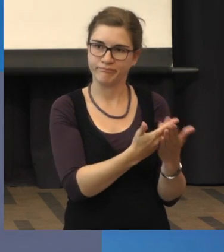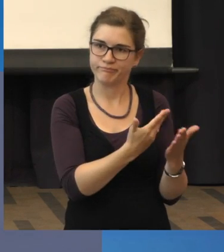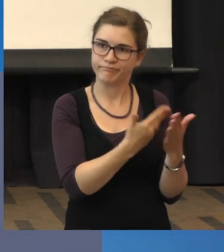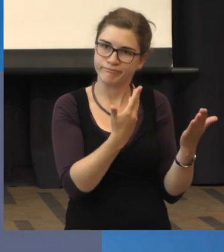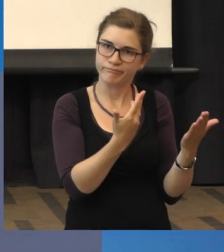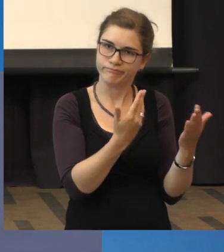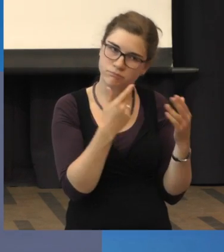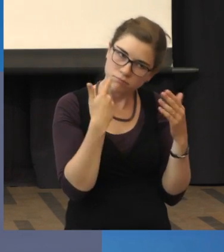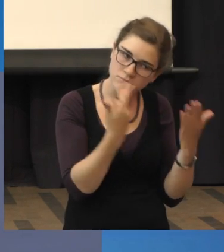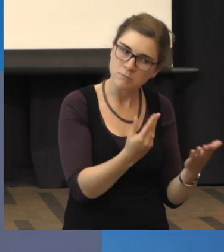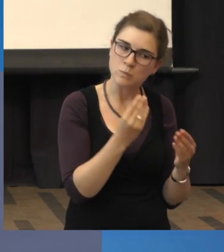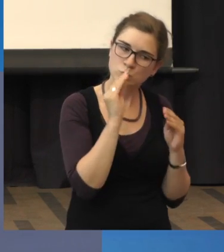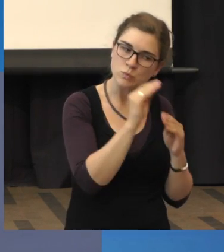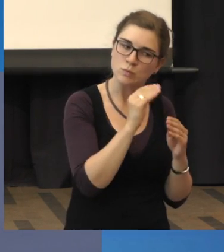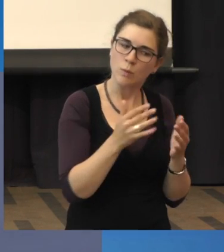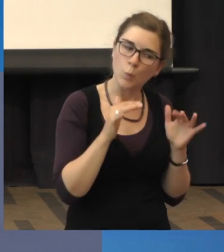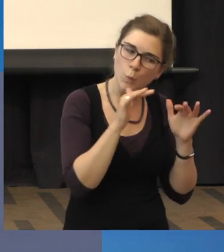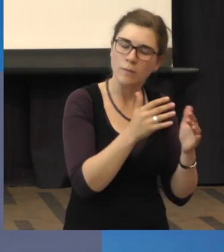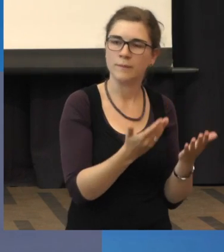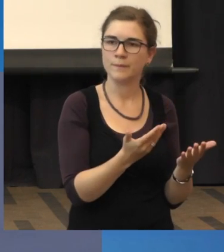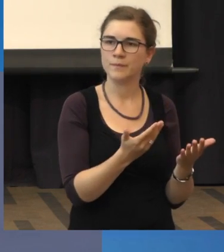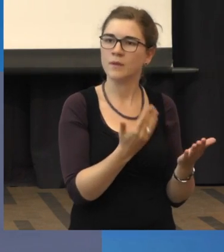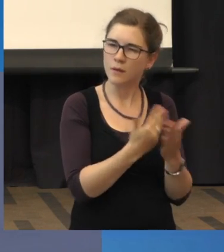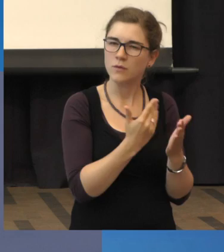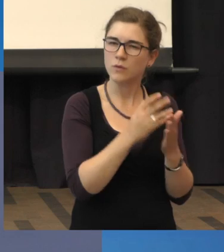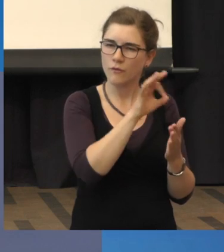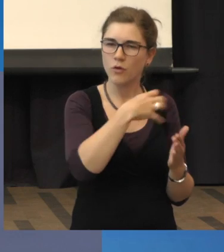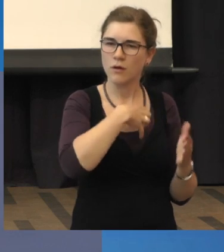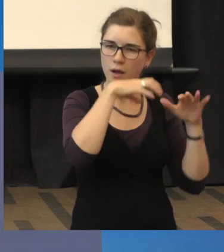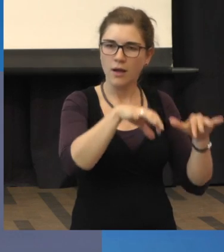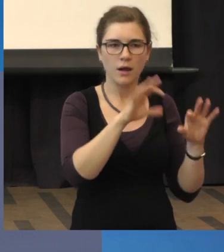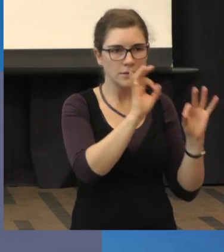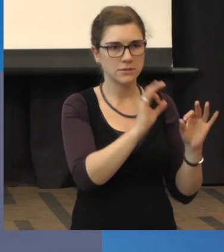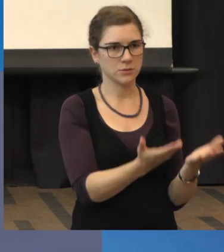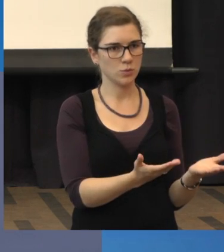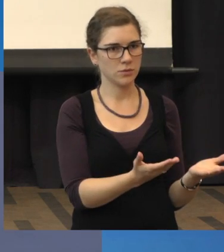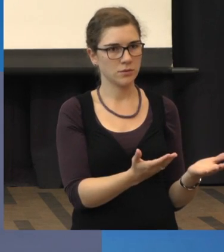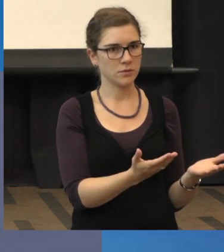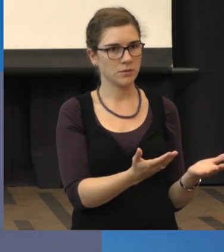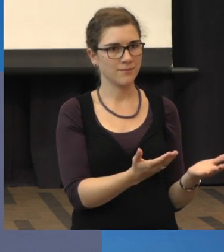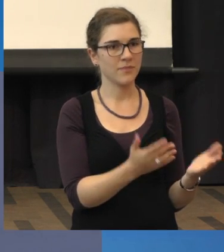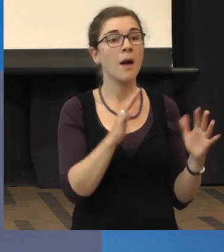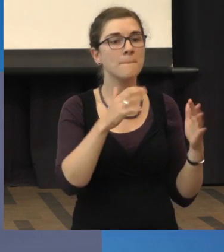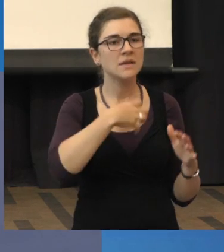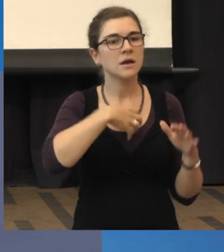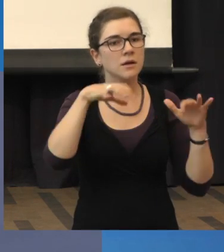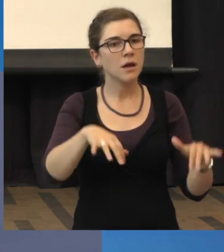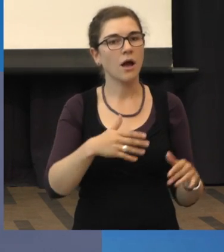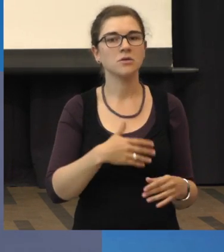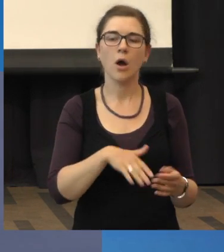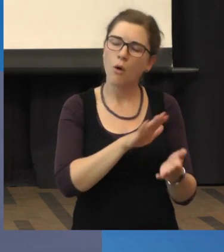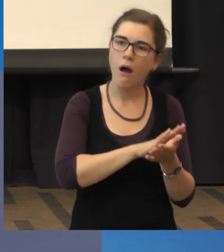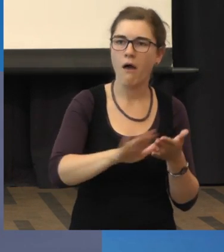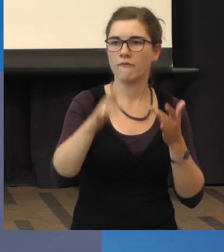nicht zuzureden, aber darauf hinzuweisen, dass er auch einen Beitrag für seine Krankenkasse leistet. Und manche Kassen genehmigen das dann auch viel